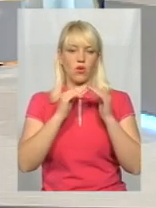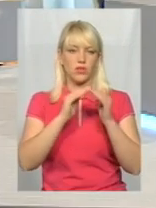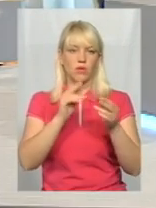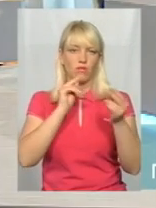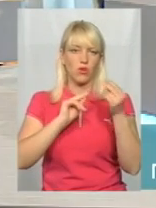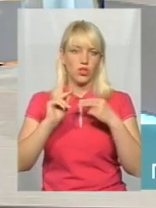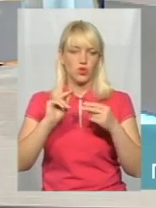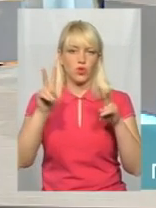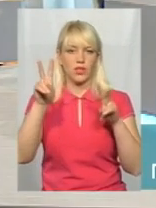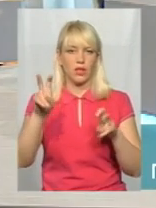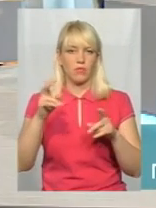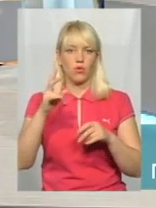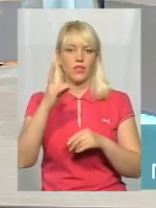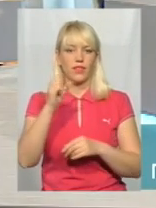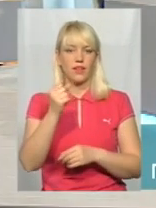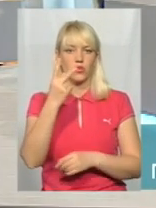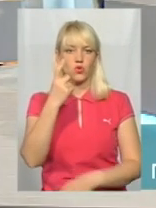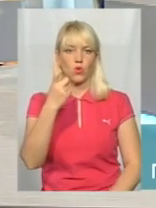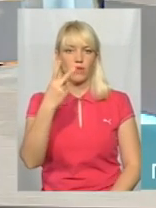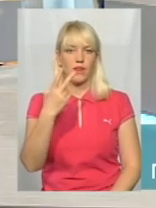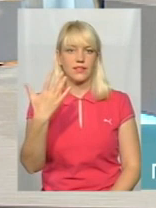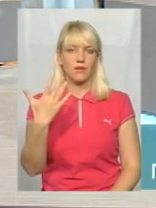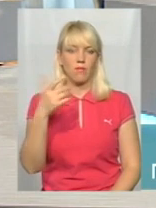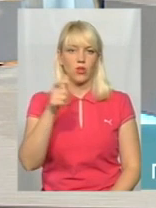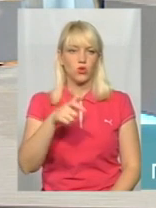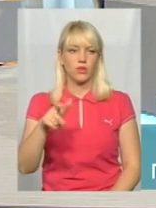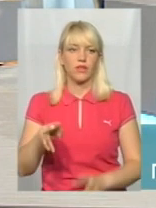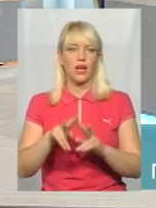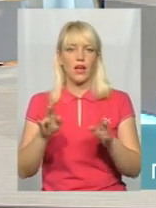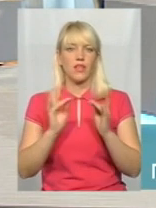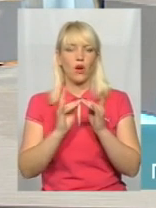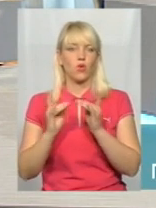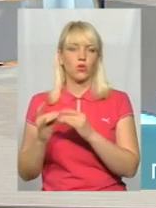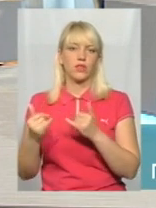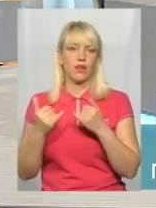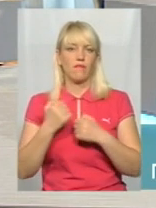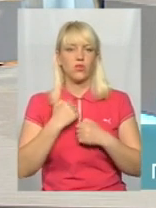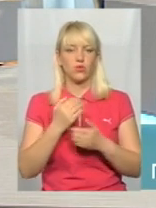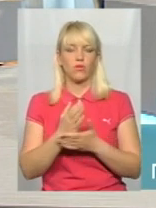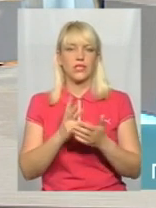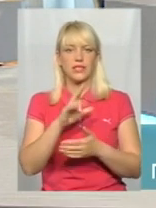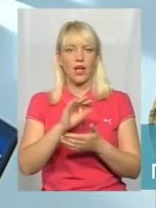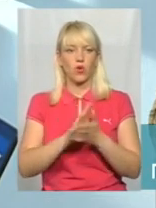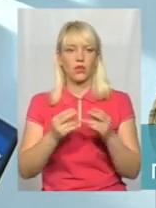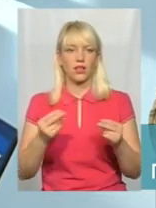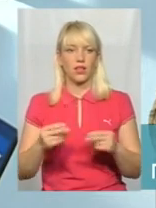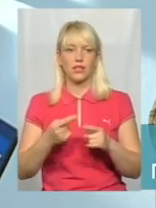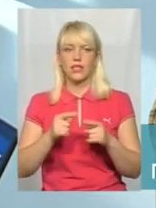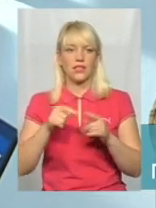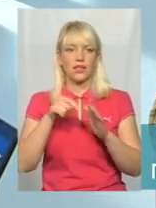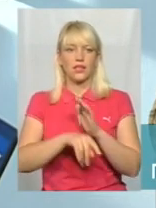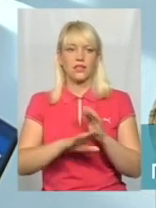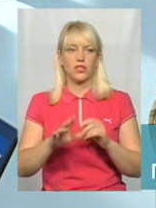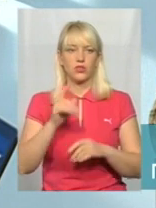типу на 125 чоловік. Тобто це як гуртожиток для військовослужбовців за контрактом, але це не означає, що вони будуть